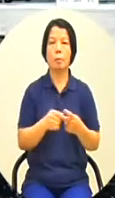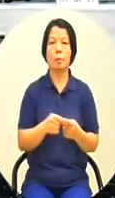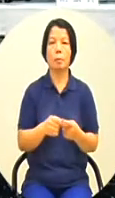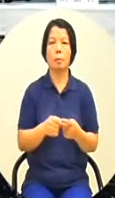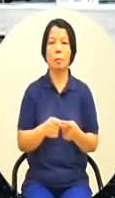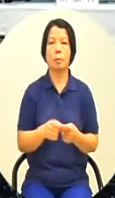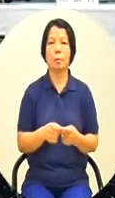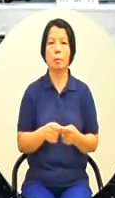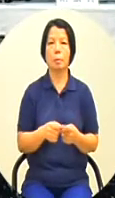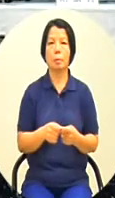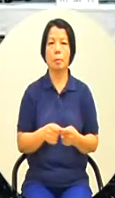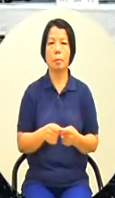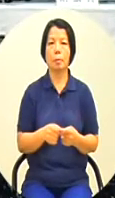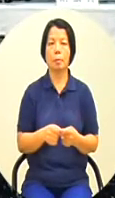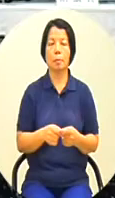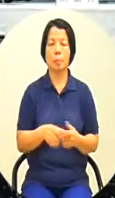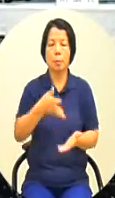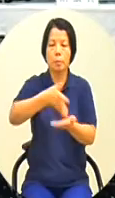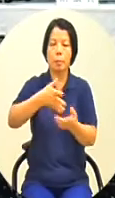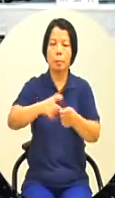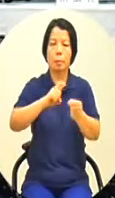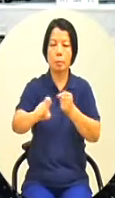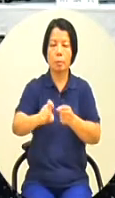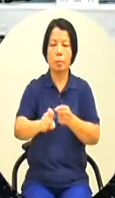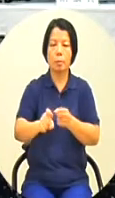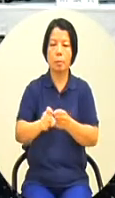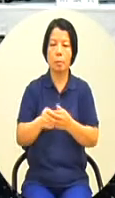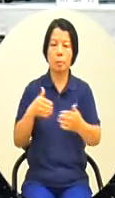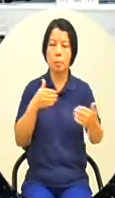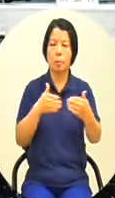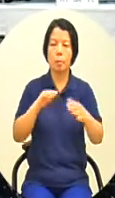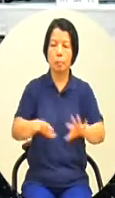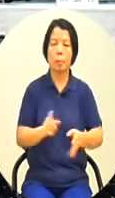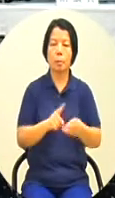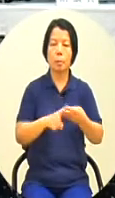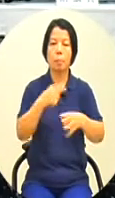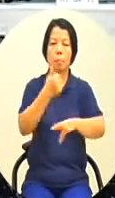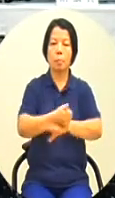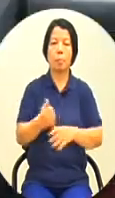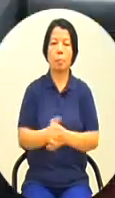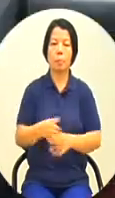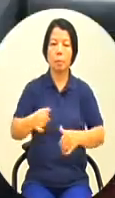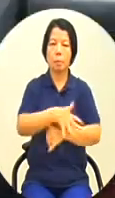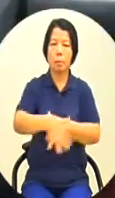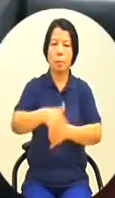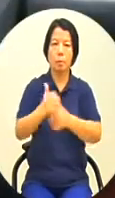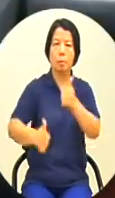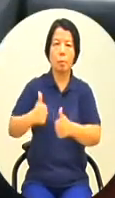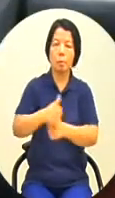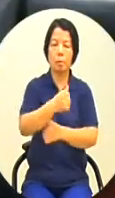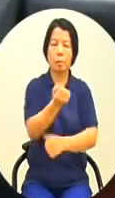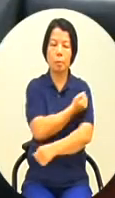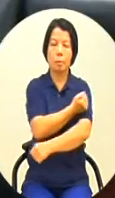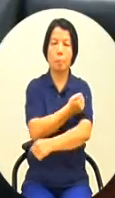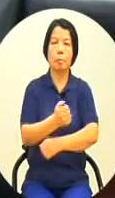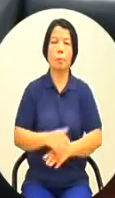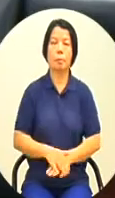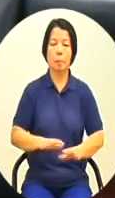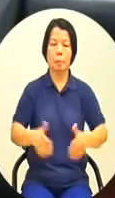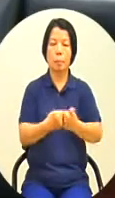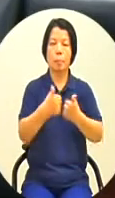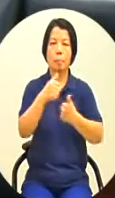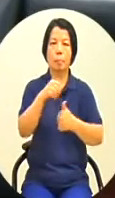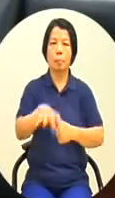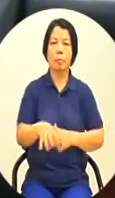一位10分鐘謝謝主席各位首長辛苦了那個議會